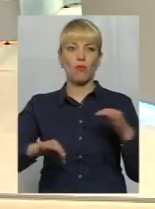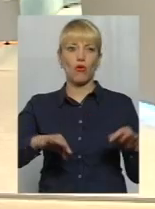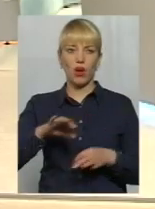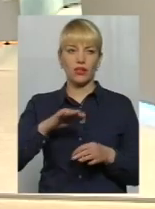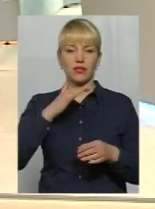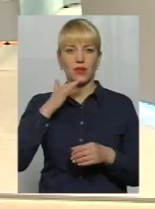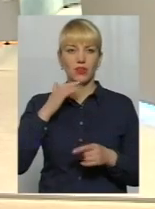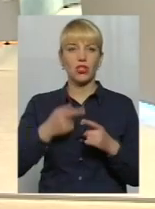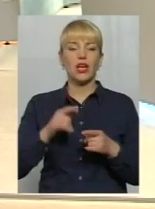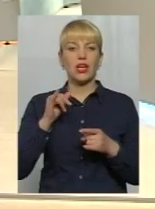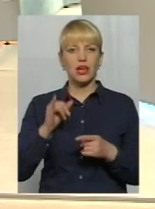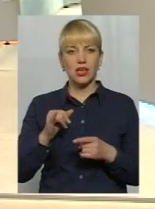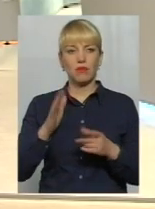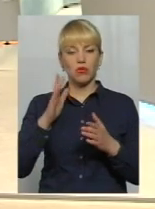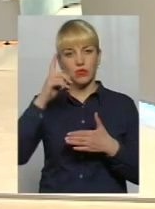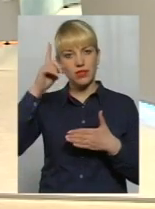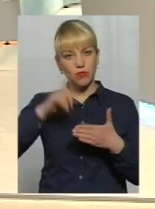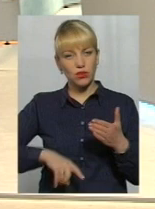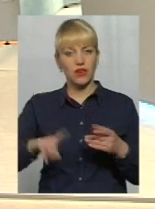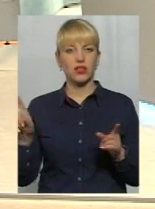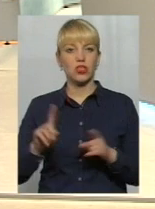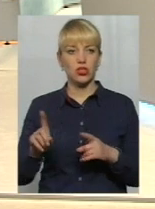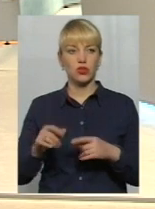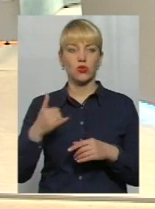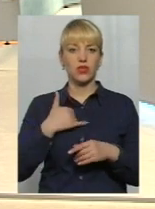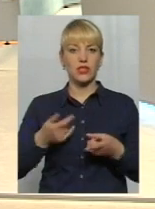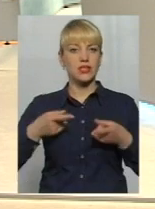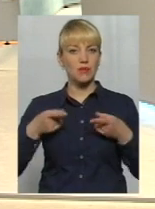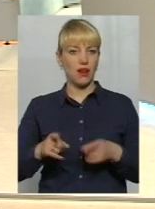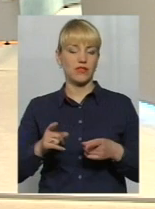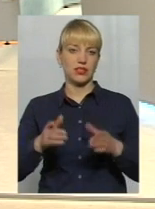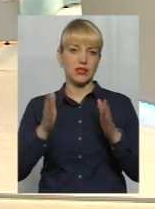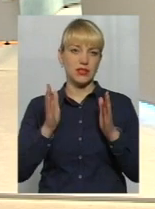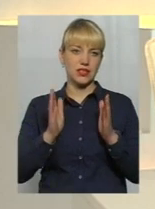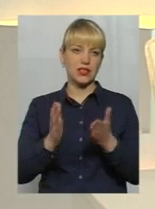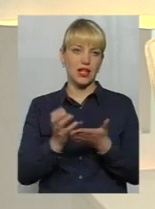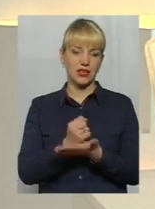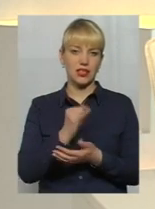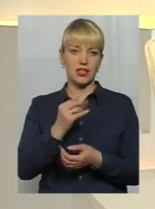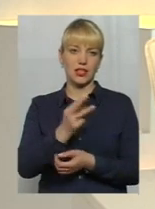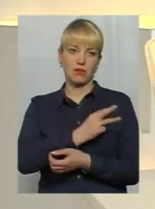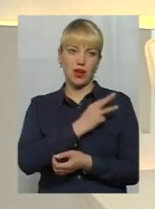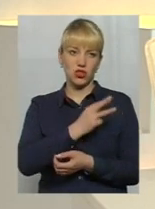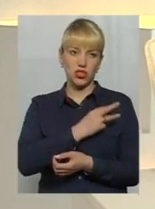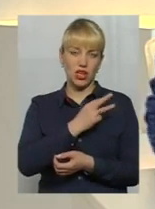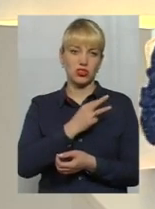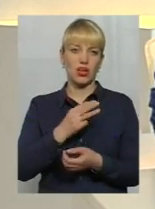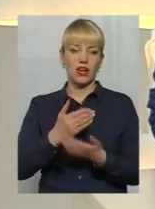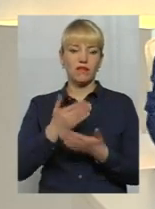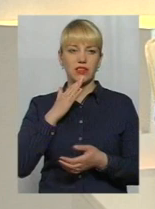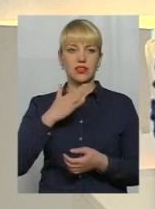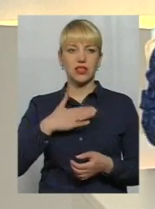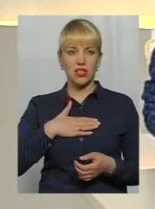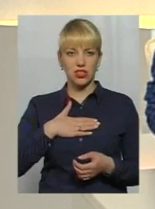Сподіватися, що в нас справді знайдеться і бажаючи від наших